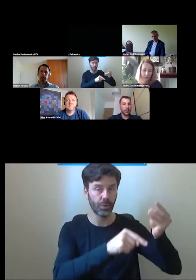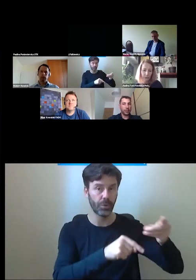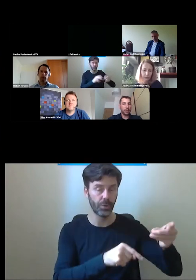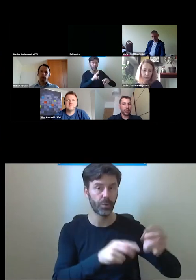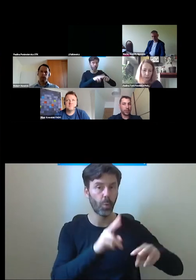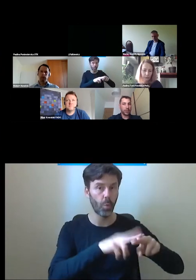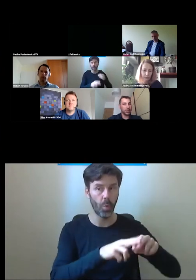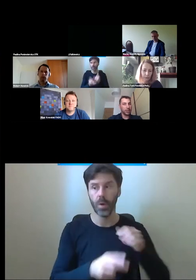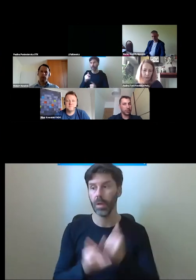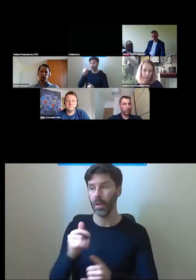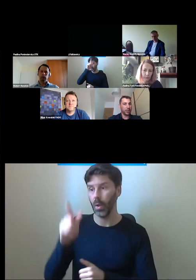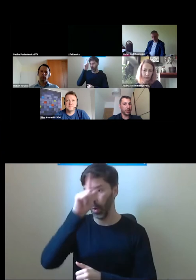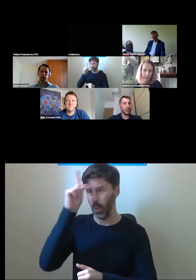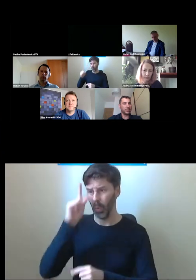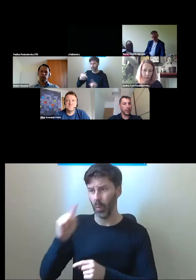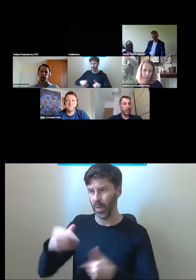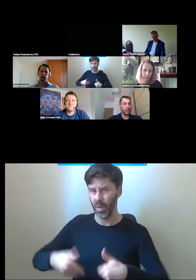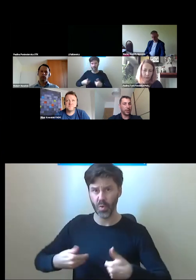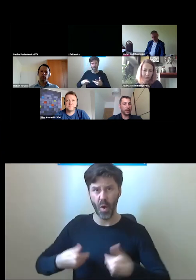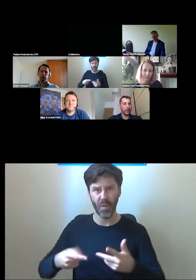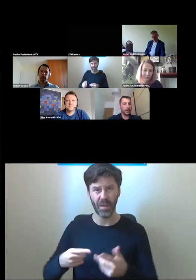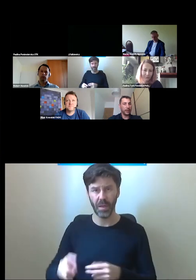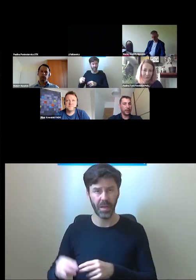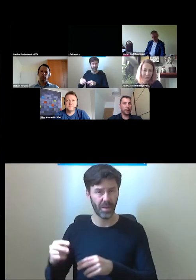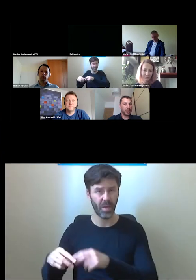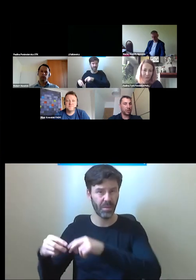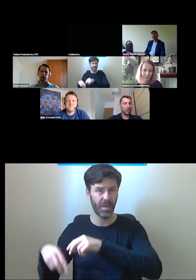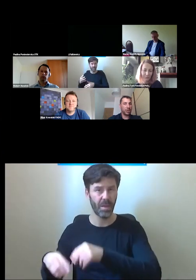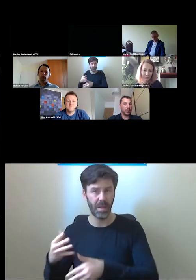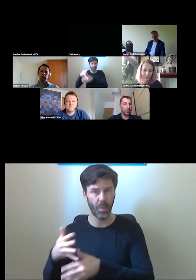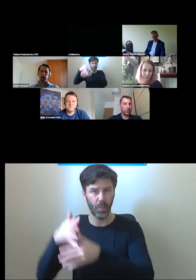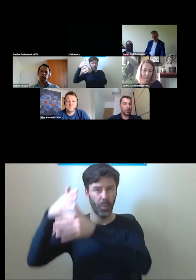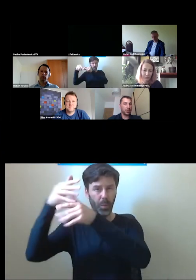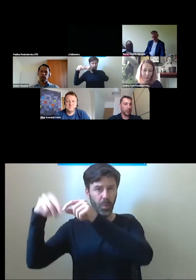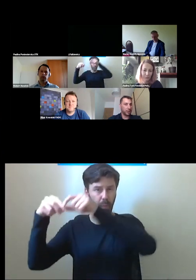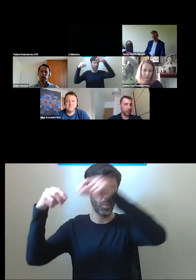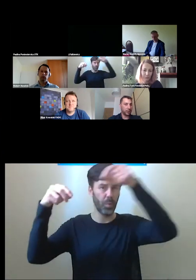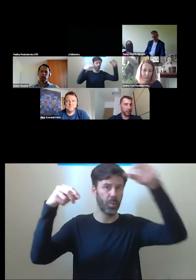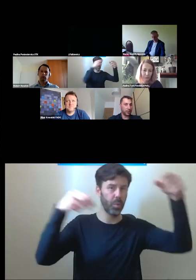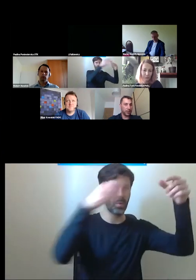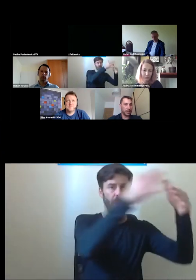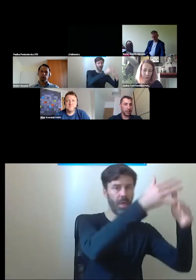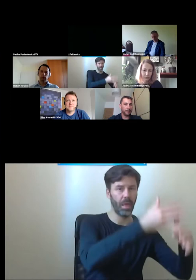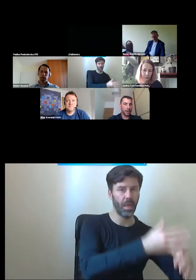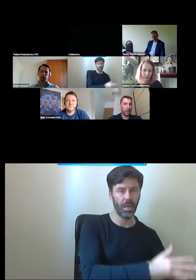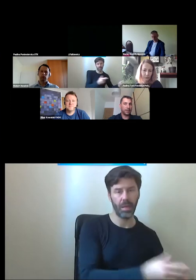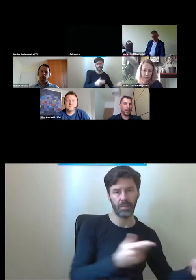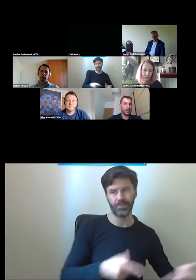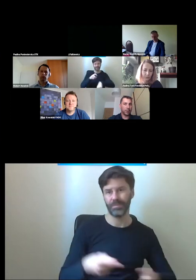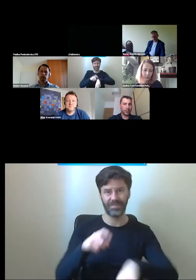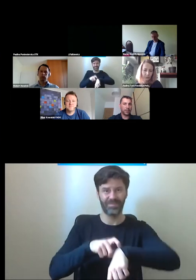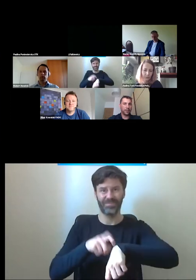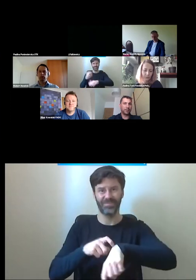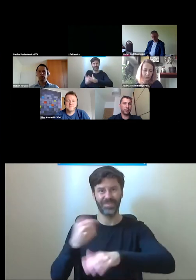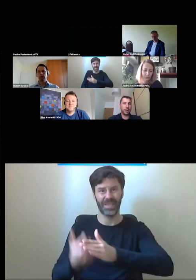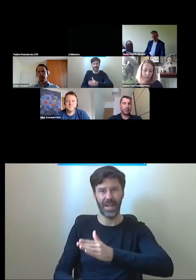pełnosprawne będą przeklinać, że muszą się po tej kładce wspinać, tak? Albo będą tracić 3-4 minuty na przedostanie się na drugą stronę ulicy. I w